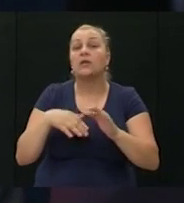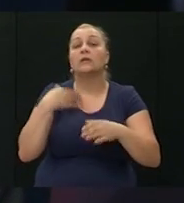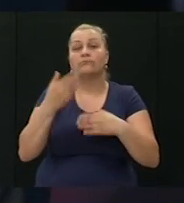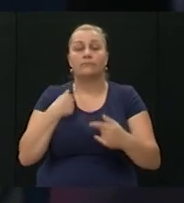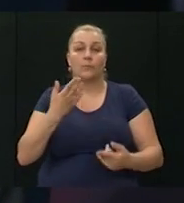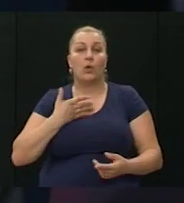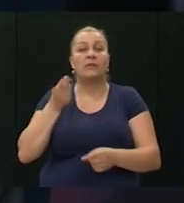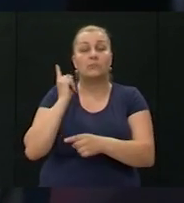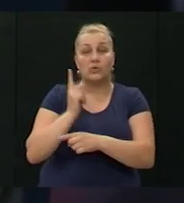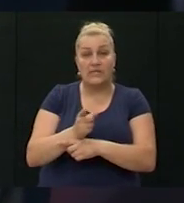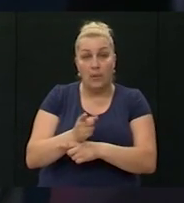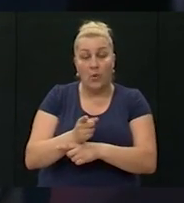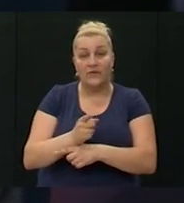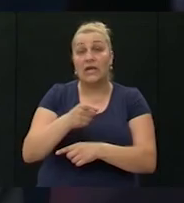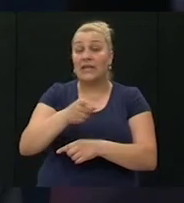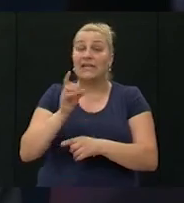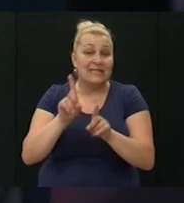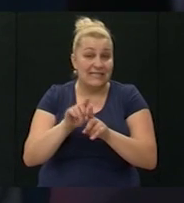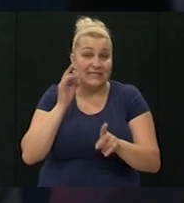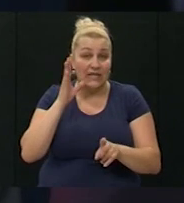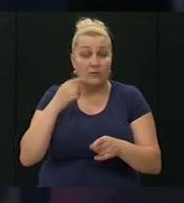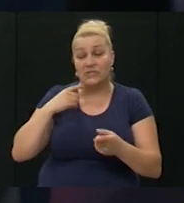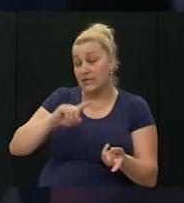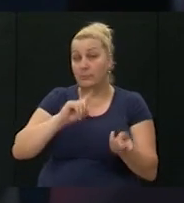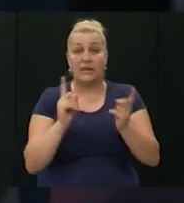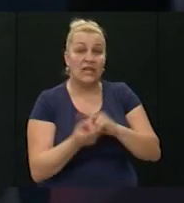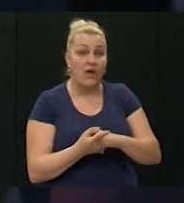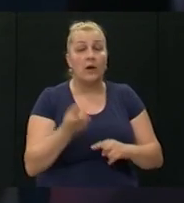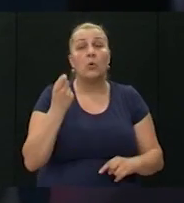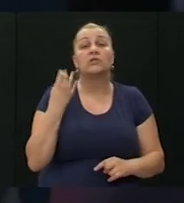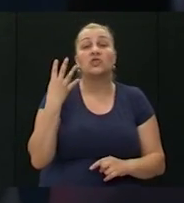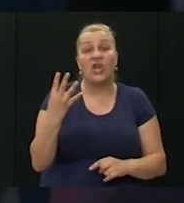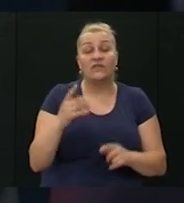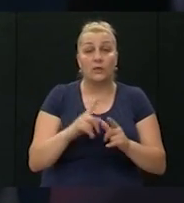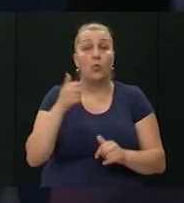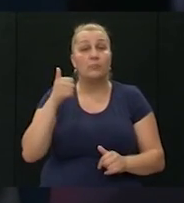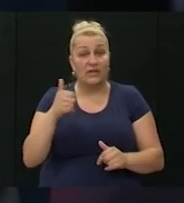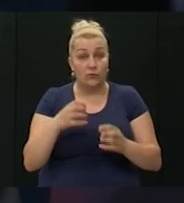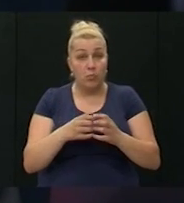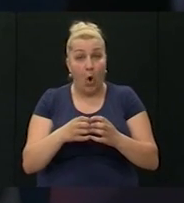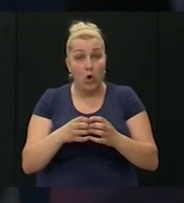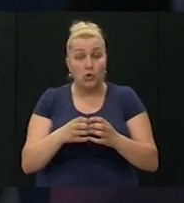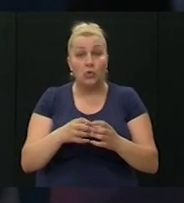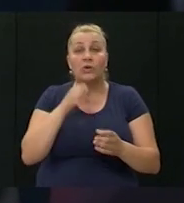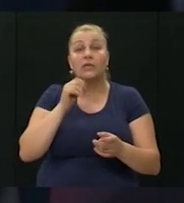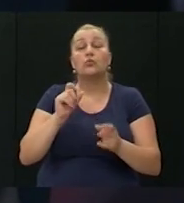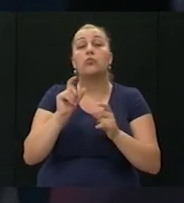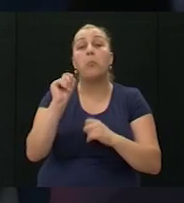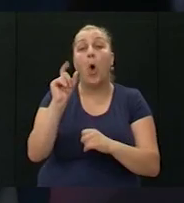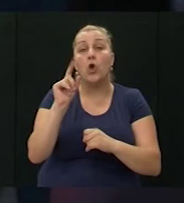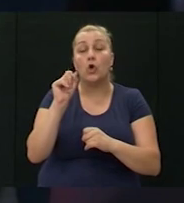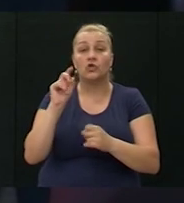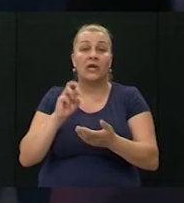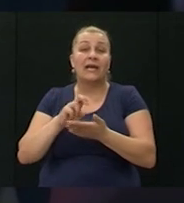dobijemo zapojedni da se te isti dan pretvaramo iz četvrte u prvu bojnu i da idemo u ponaći,